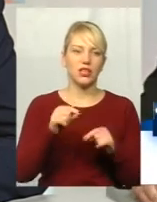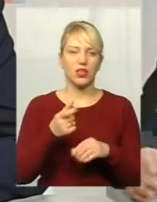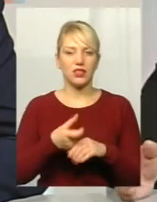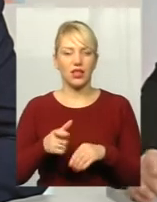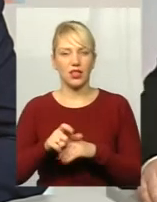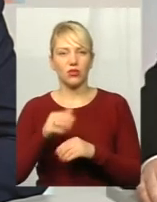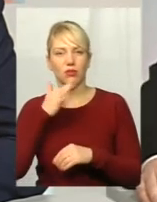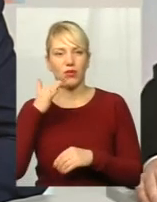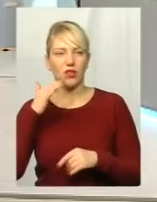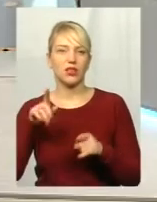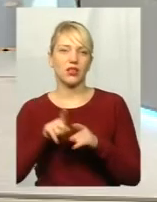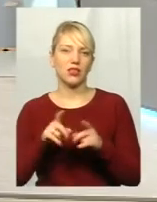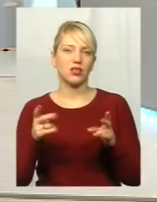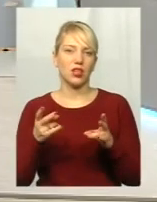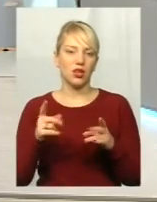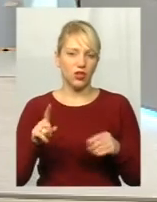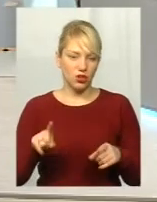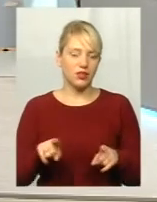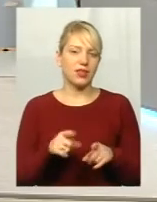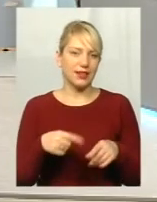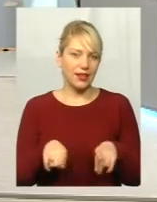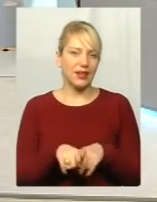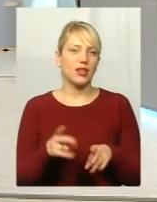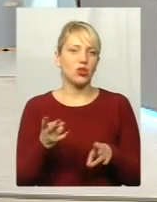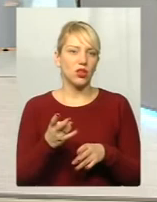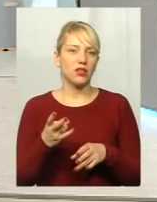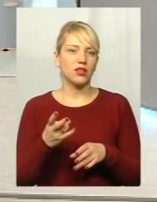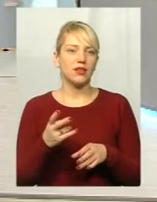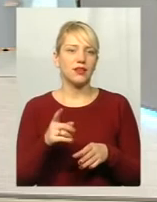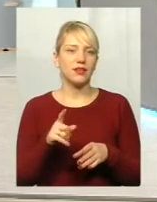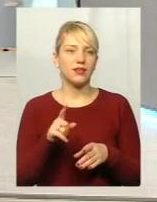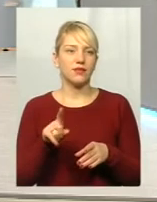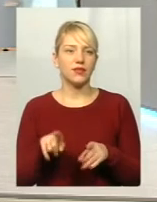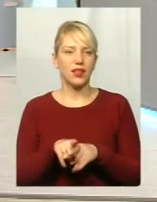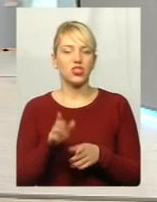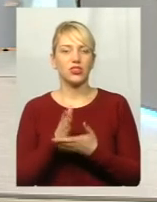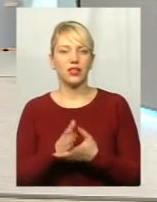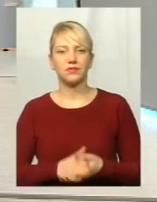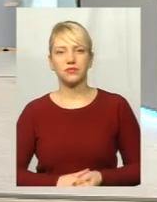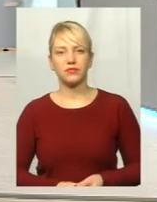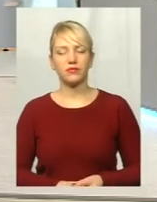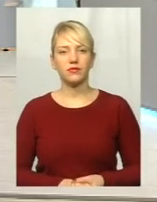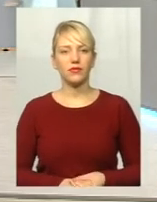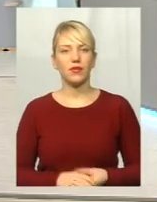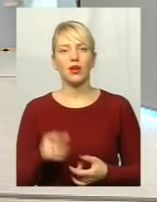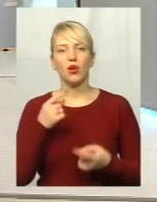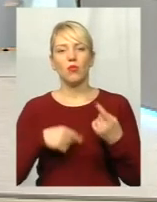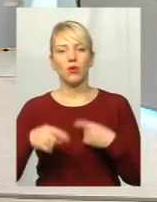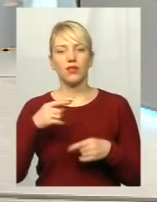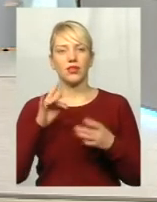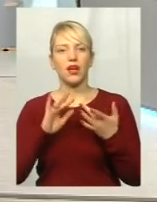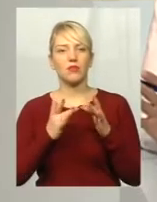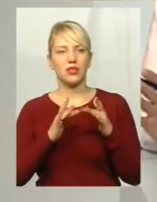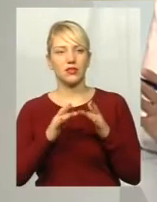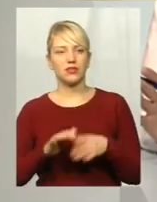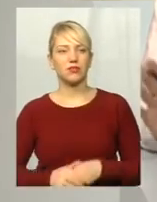багато. Таке теж є. Ну от по нових маршрутах, я повертаюся до соцмереж, про які почав, але майже нічого не